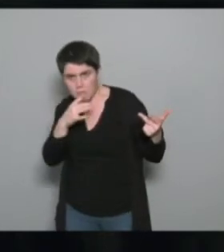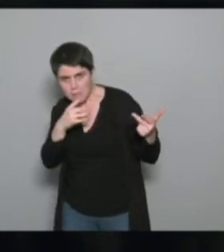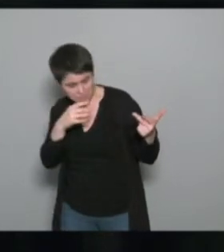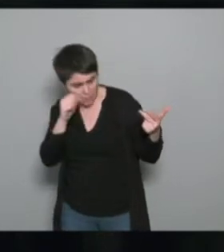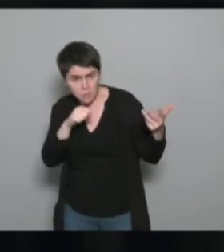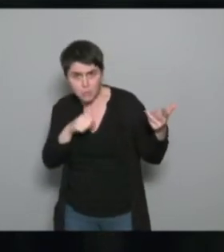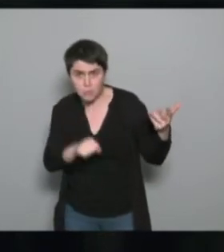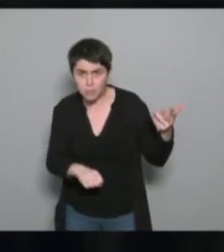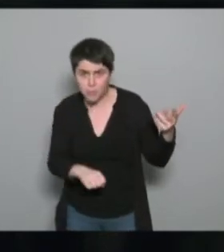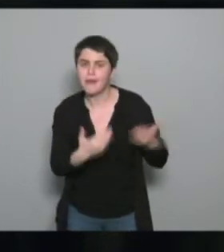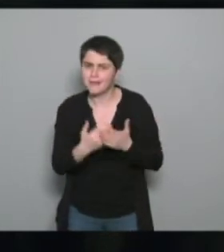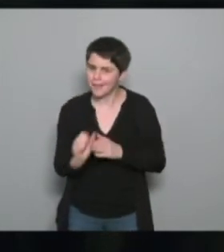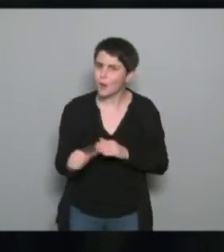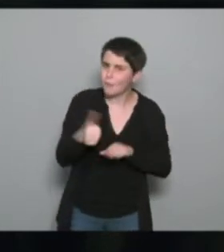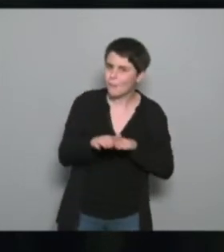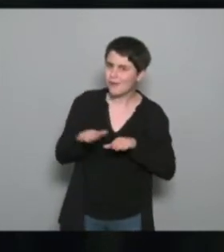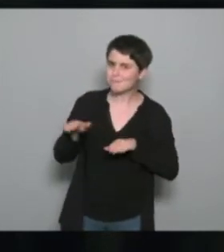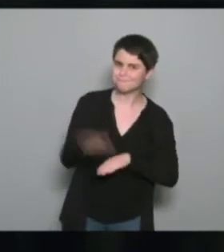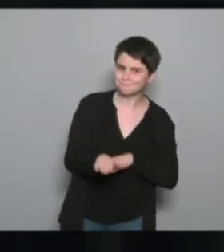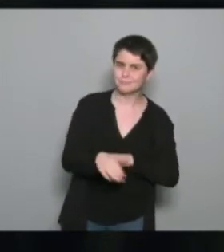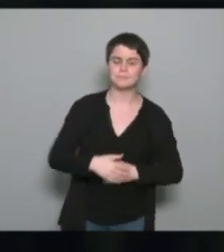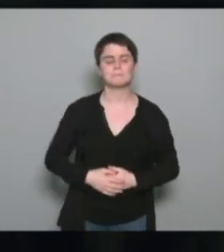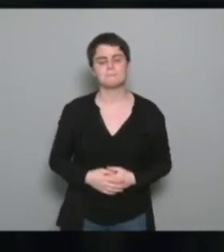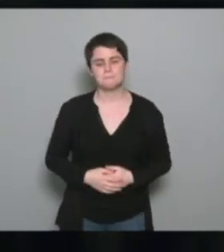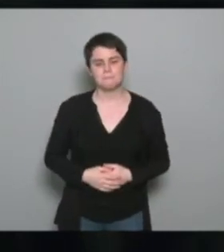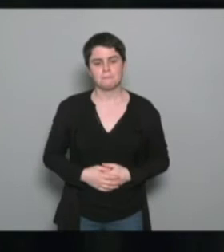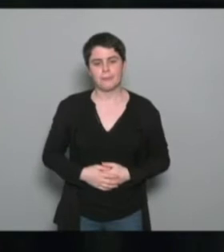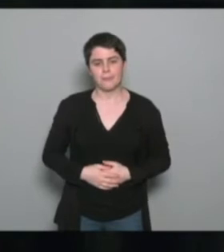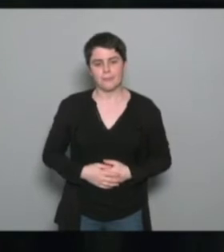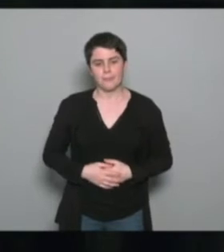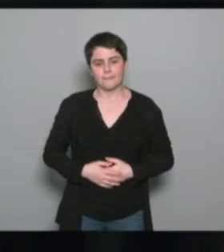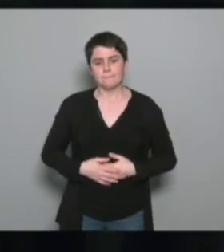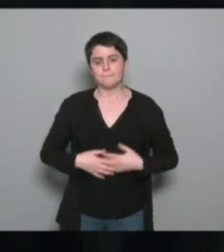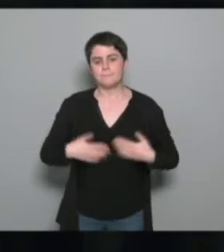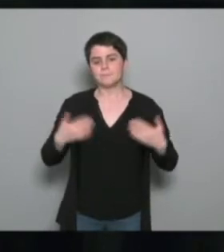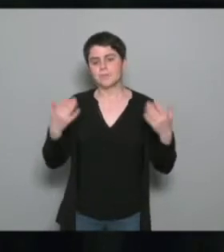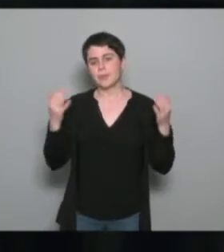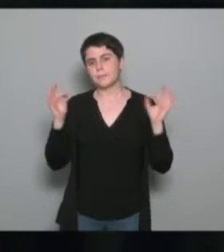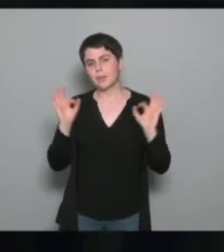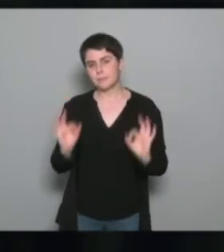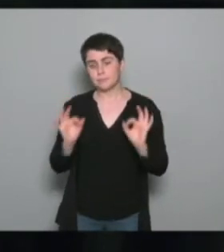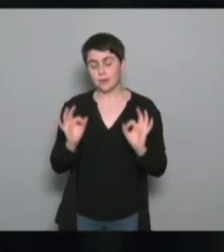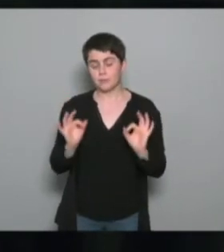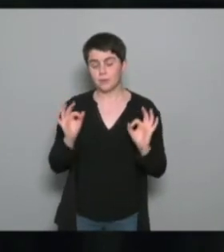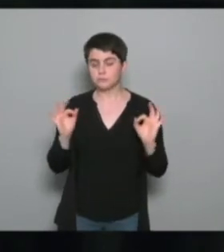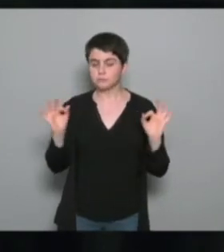'est déjà une première étape qui permet de les rassurer. Après, par rapport à la continuité de l'activité post-dispositif, effectivement,